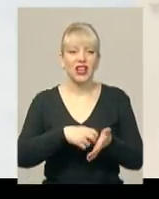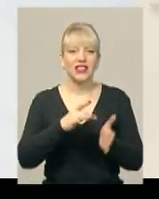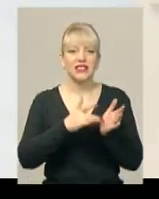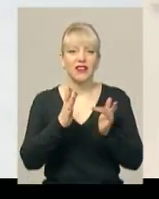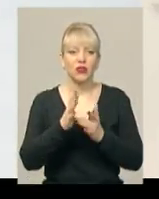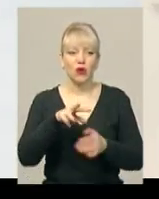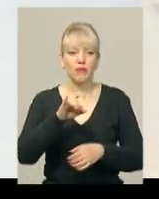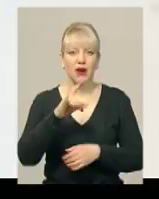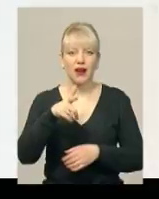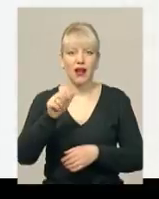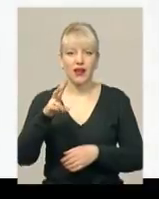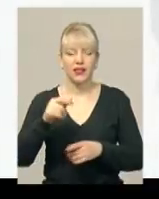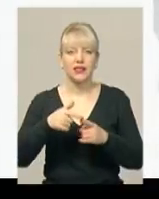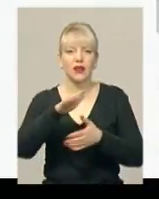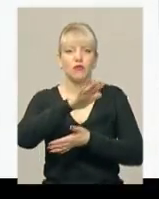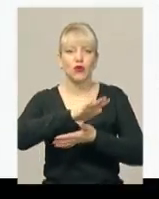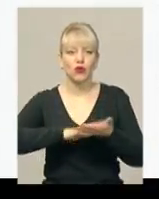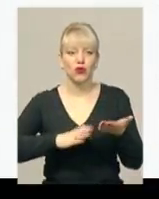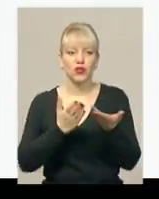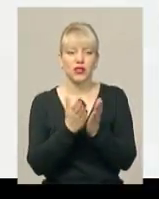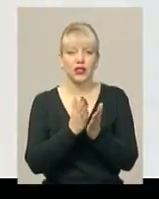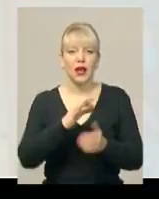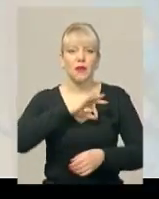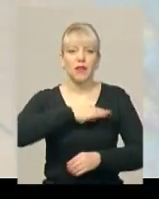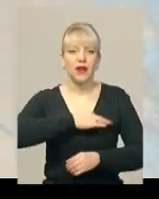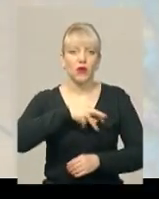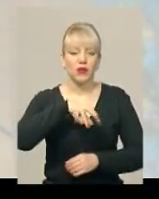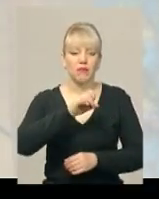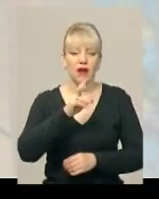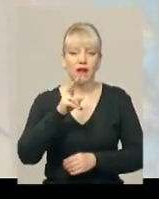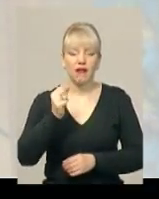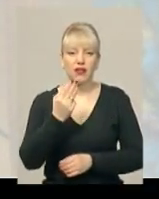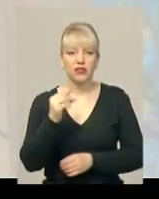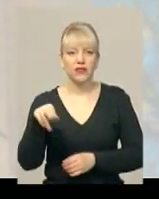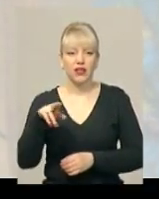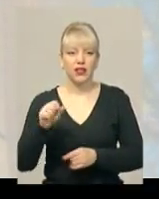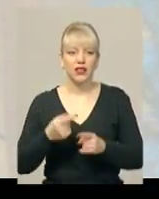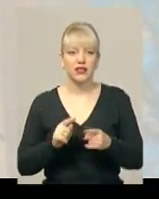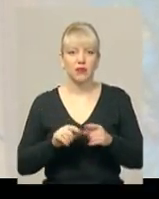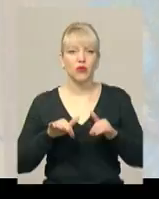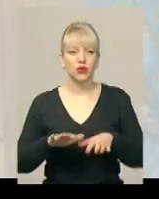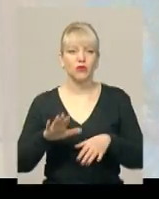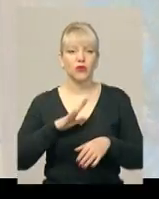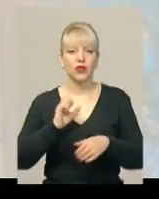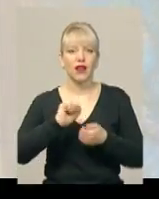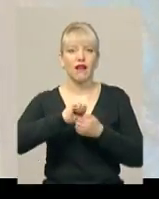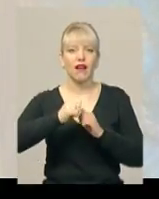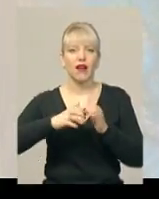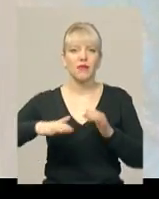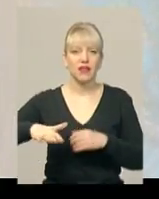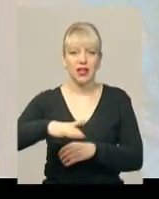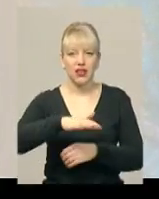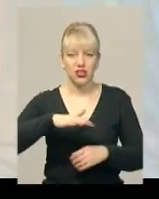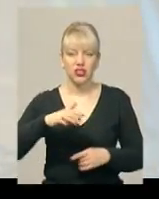вестерну письменниці про пригоди Марка Шведа, як і в попередній книзі події розгортатимуться на Кам'янеччині. Про нову книгу авторка